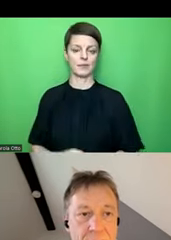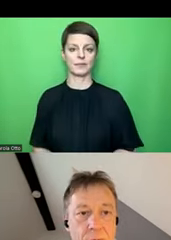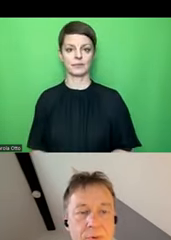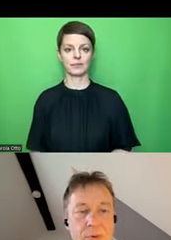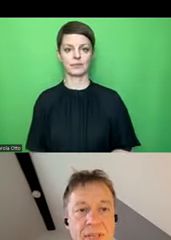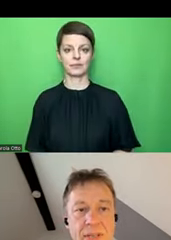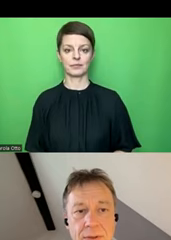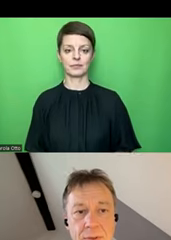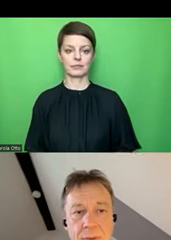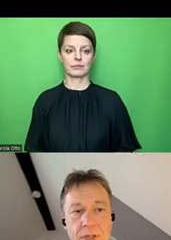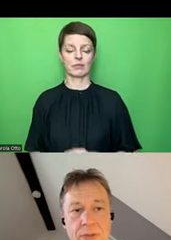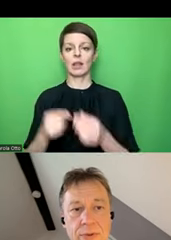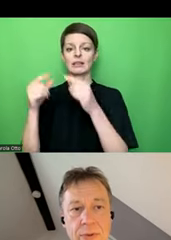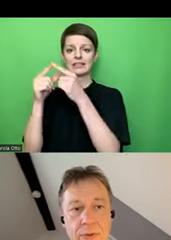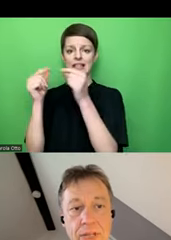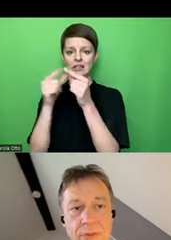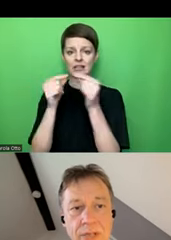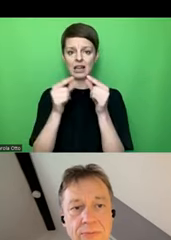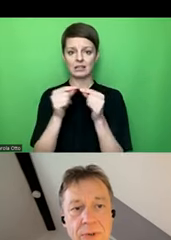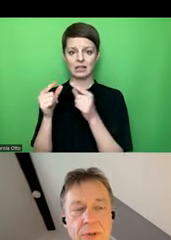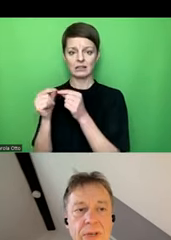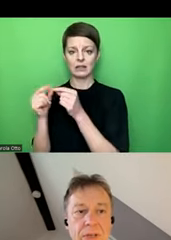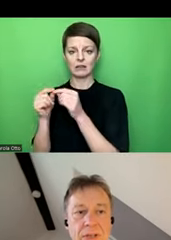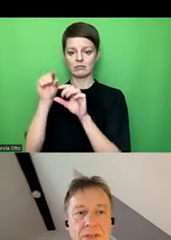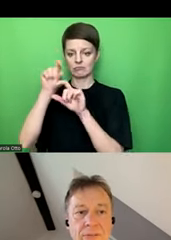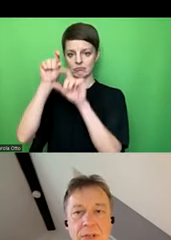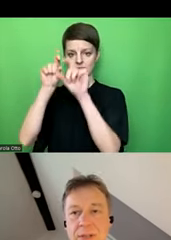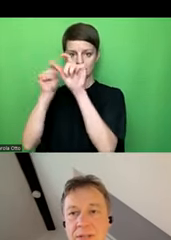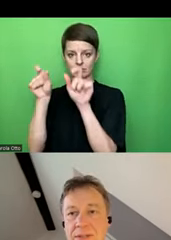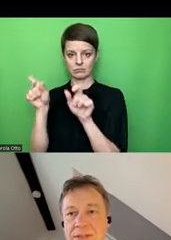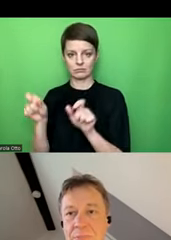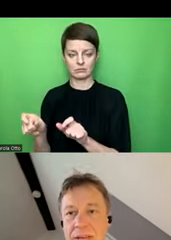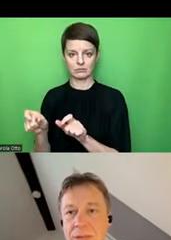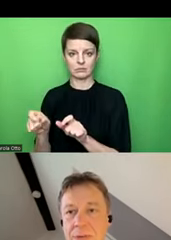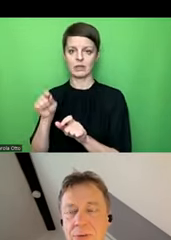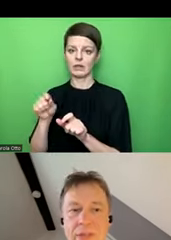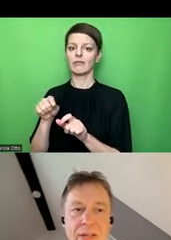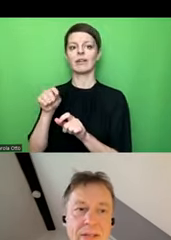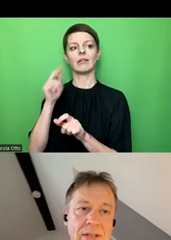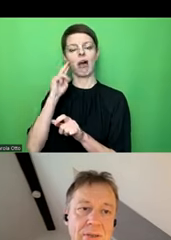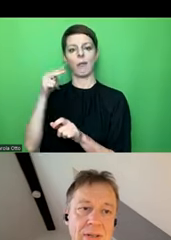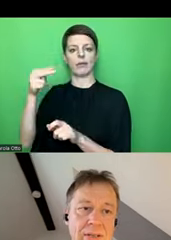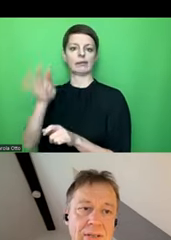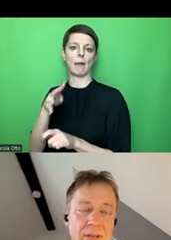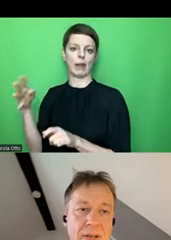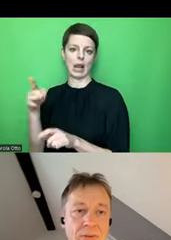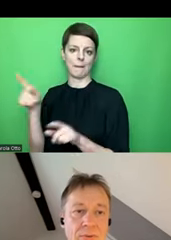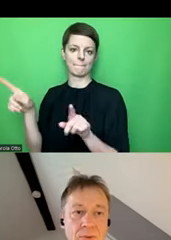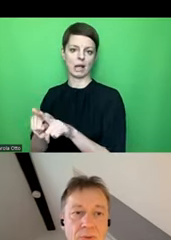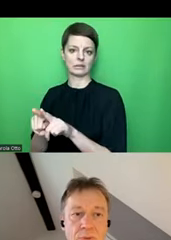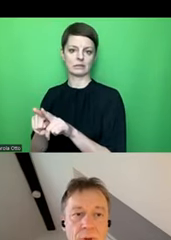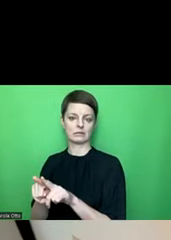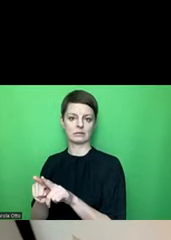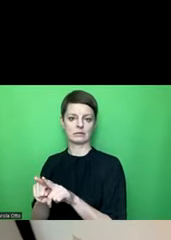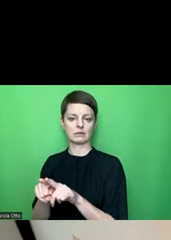eine Ansammlung von Zellen übereinander und nebeneinander, das wirklich als Tabelle zu bezeichnen, also als ein